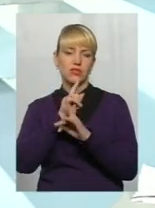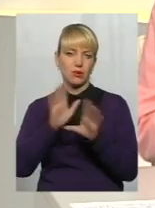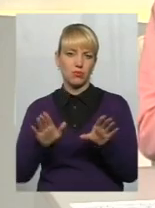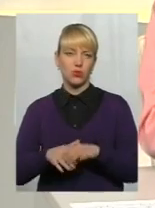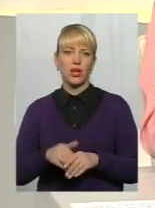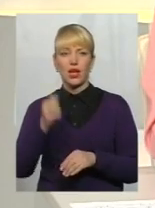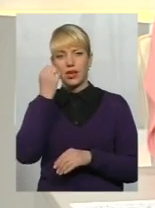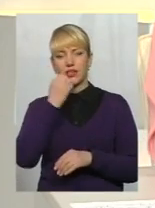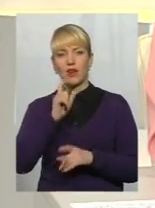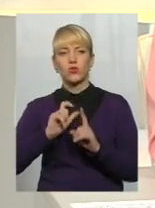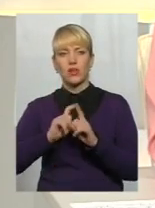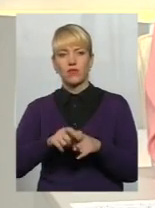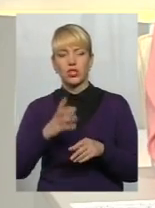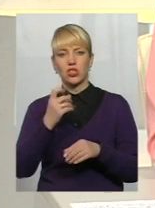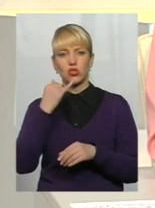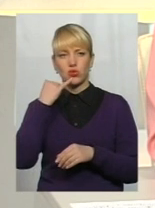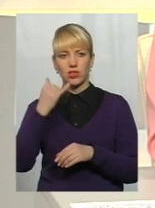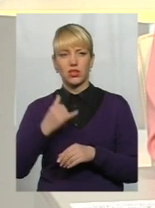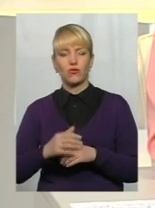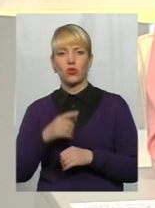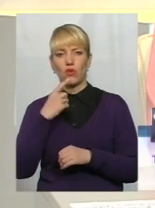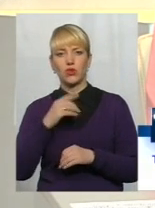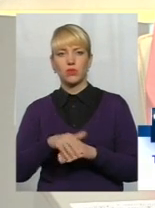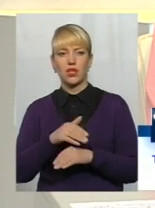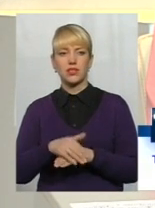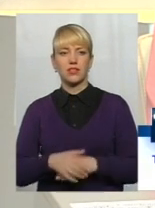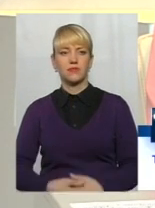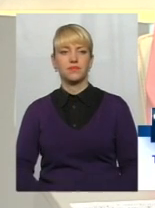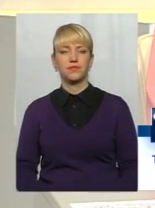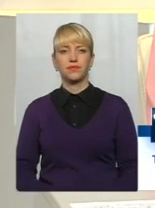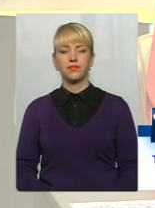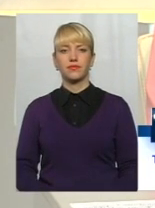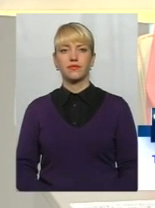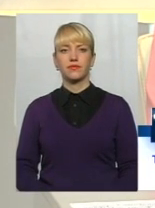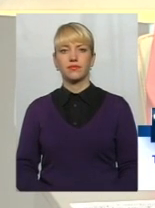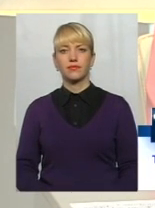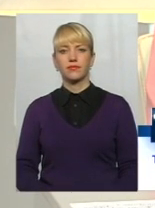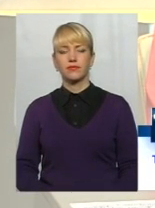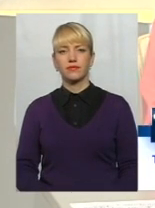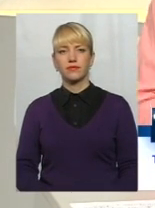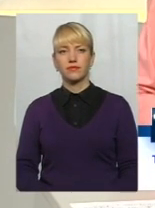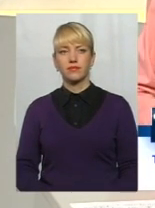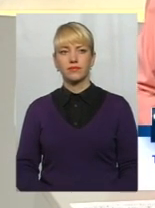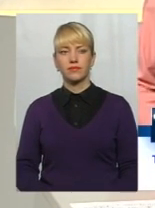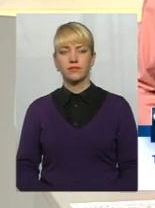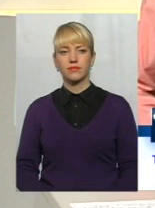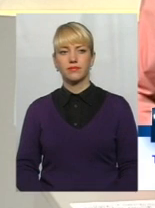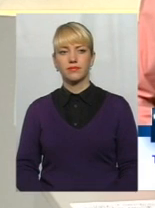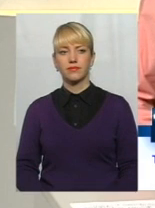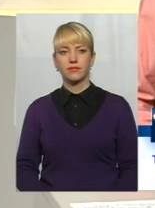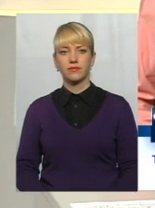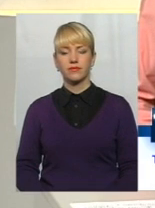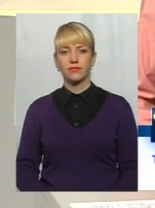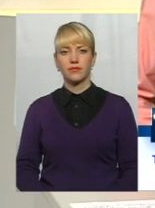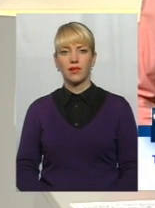Дякую за відповідь. У нас є ще один телефонний дзвінок. Говоріть, будь ласка. Говоріть, не Я